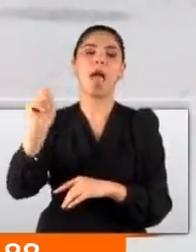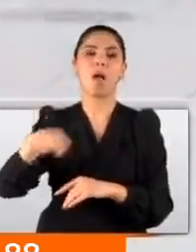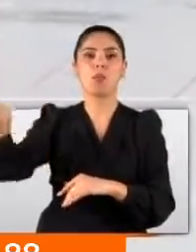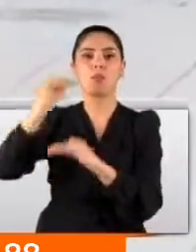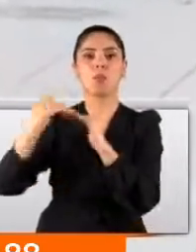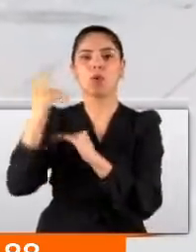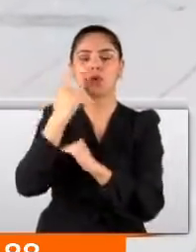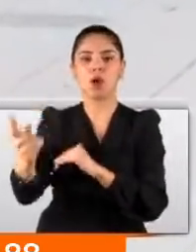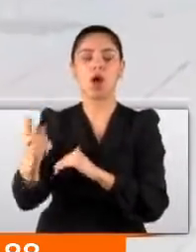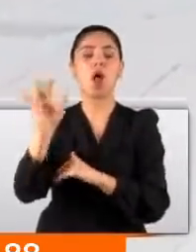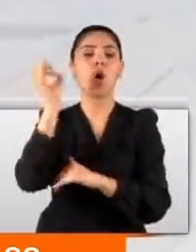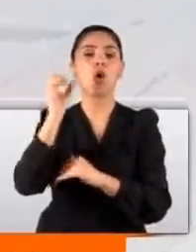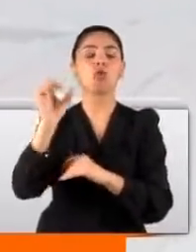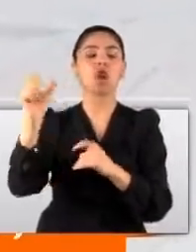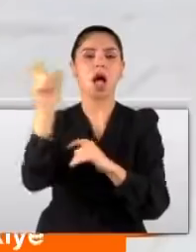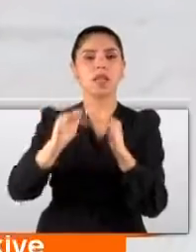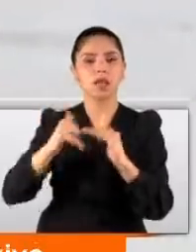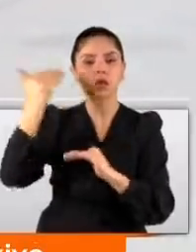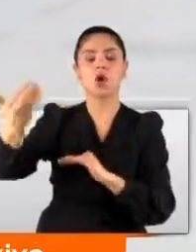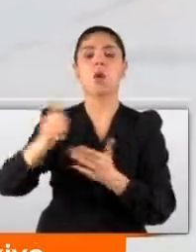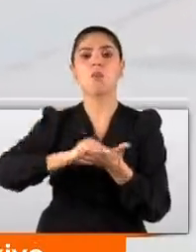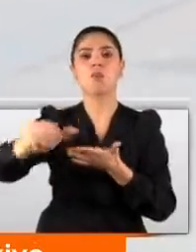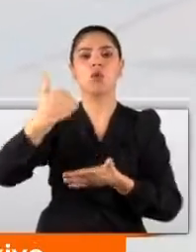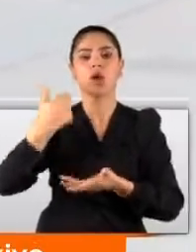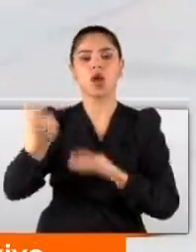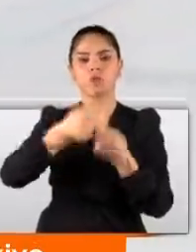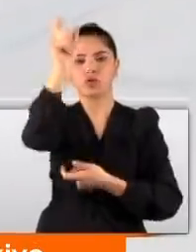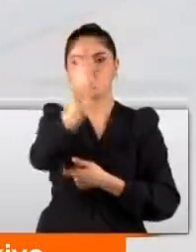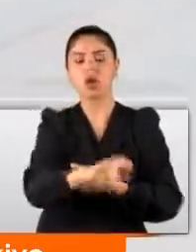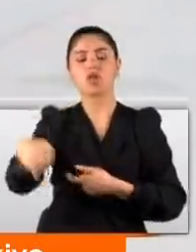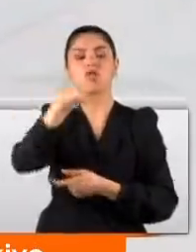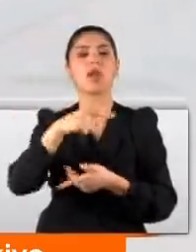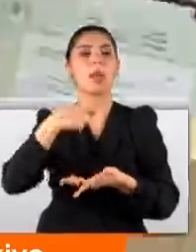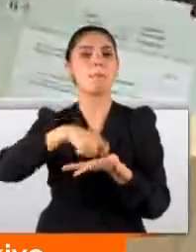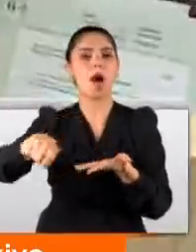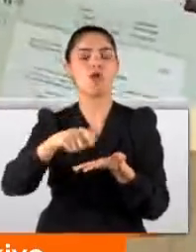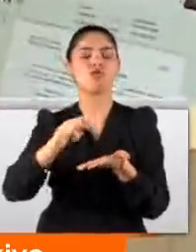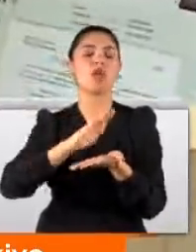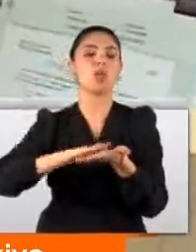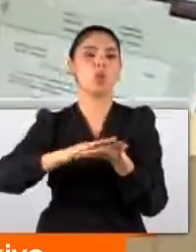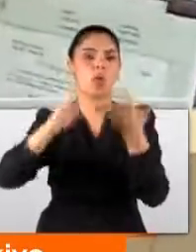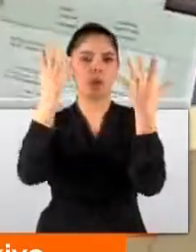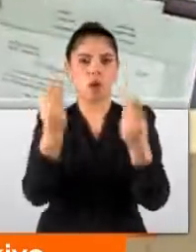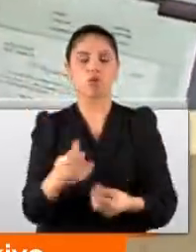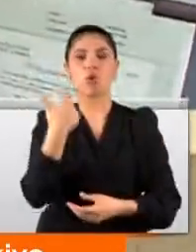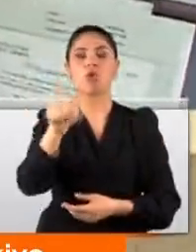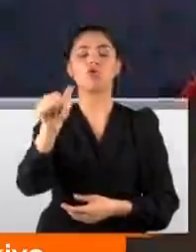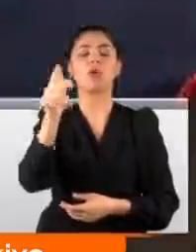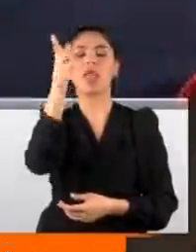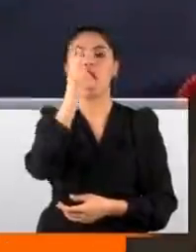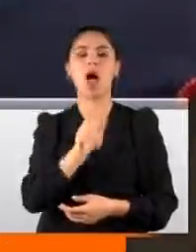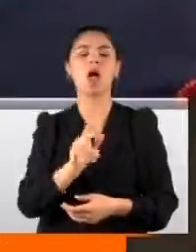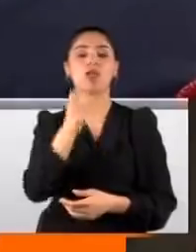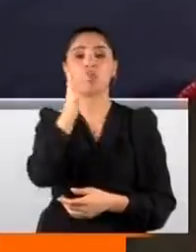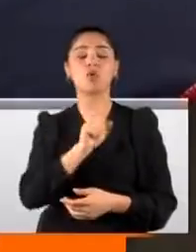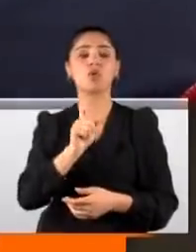geçerli olmak üzere tüm kamu personellerinin maaşlarında iyileştirme yapılacak. 3.600 ek göstergede artık